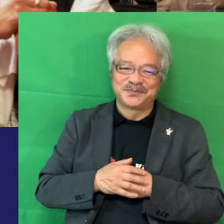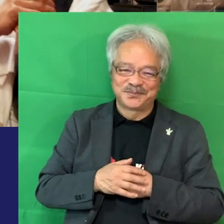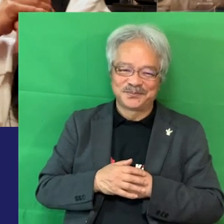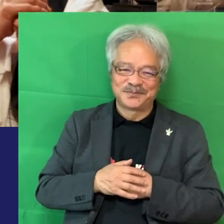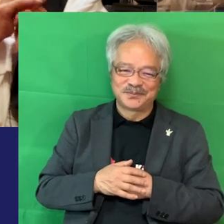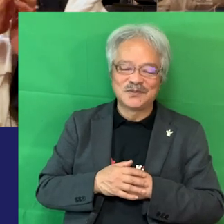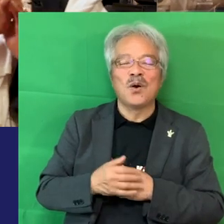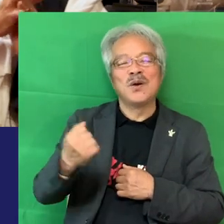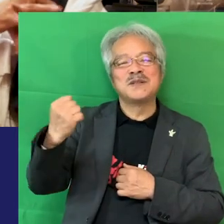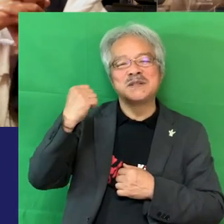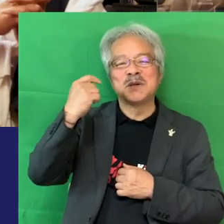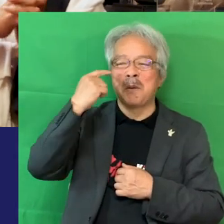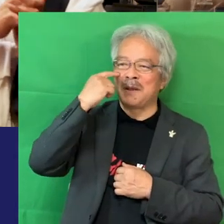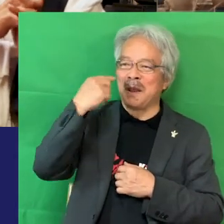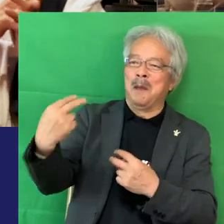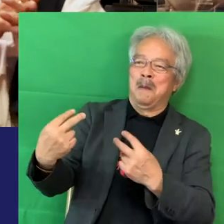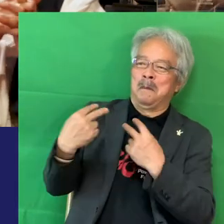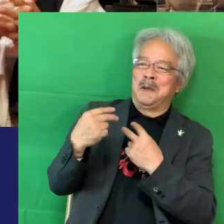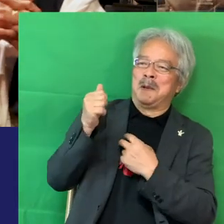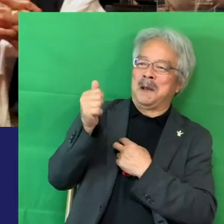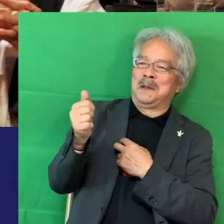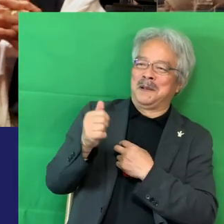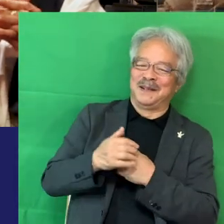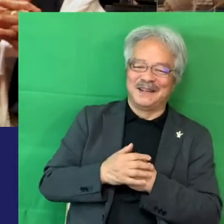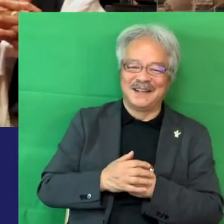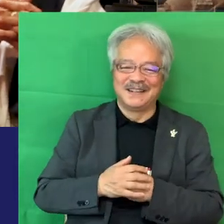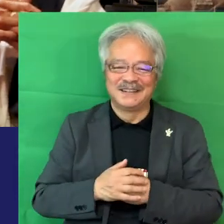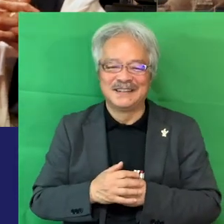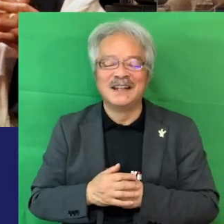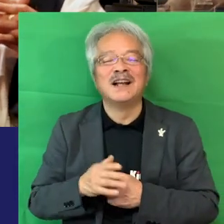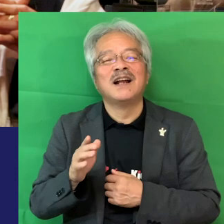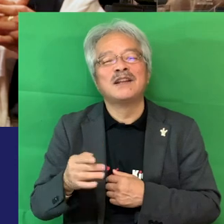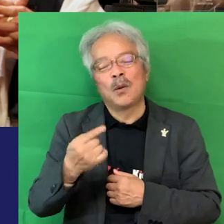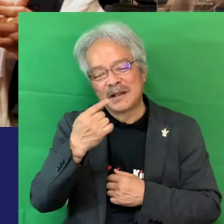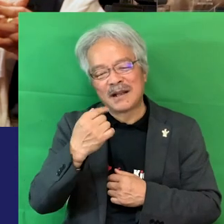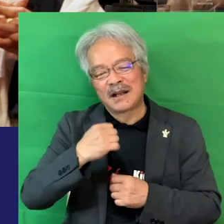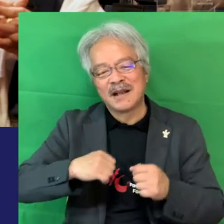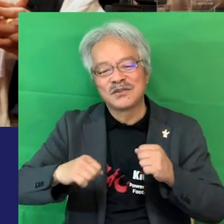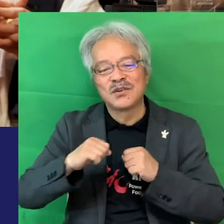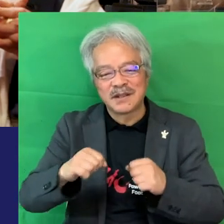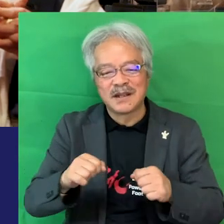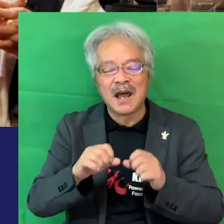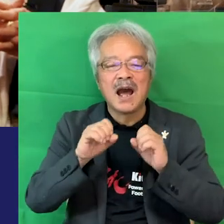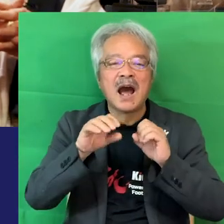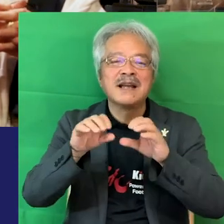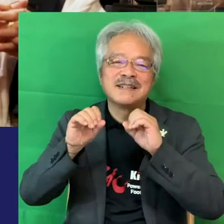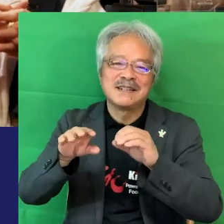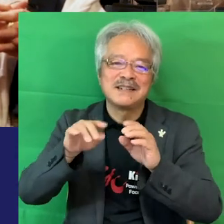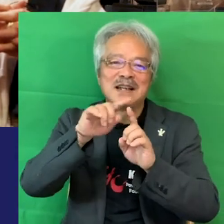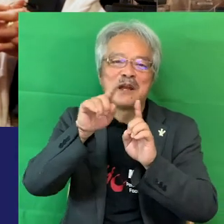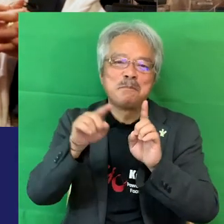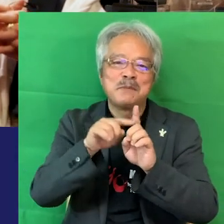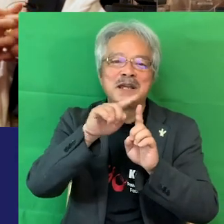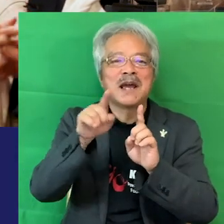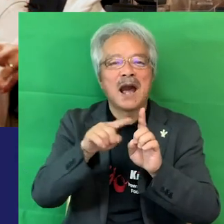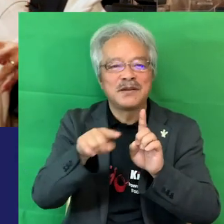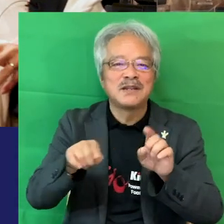強い目で見ないよね私活動してて本当に発信PRって重要だなと